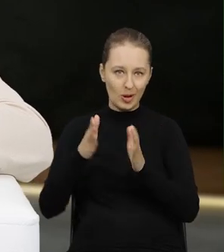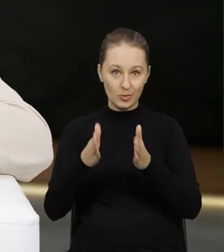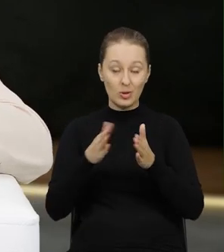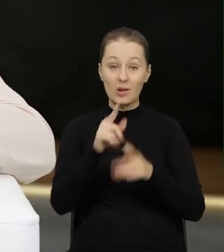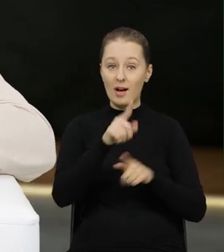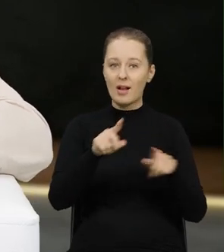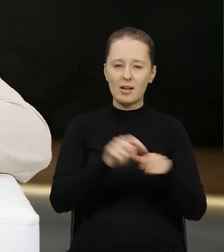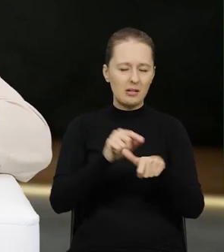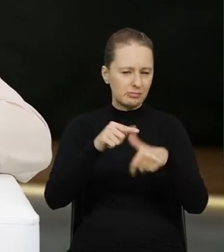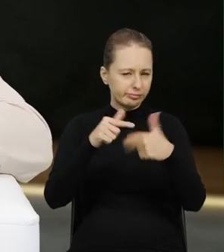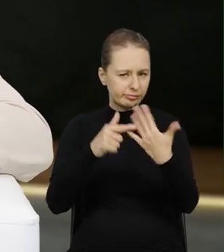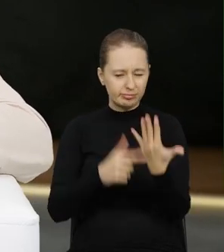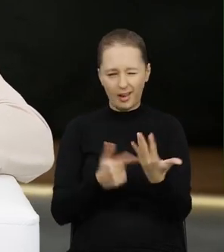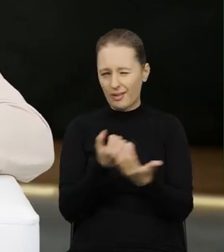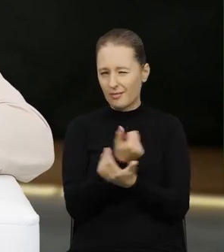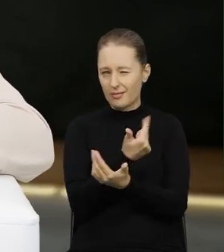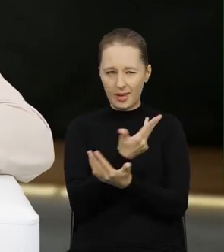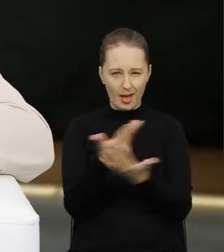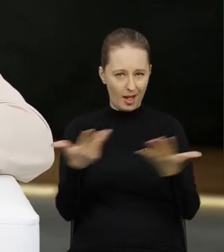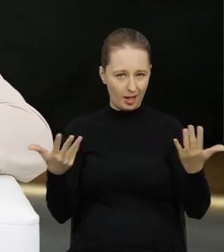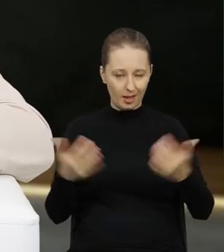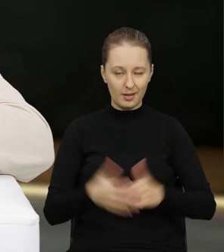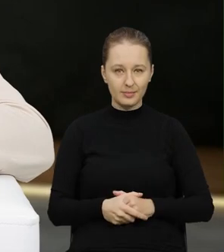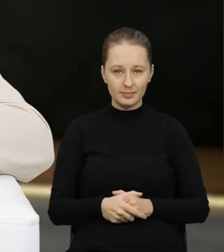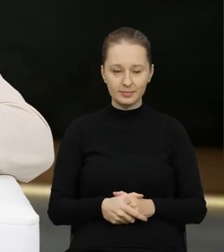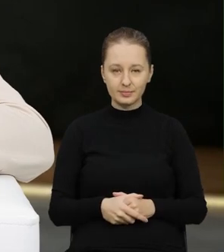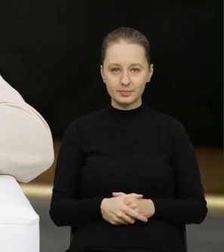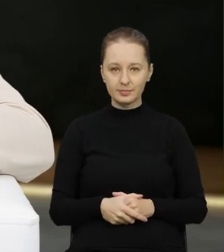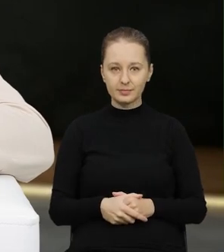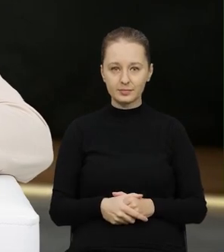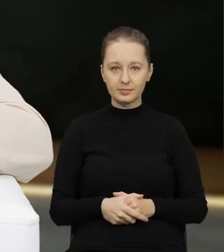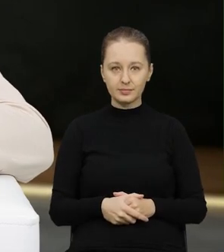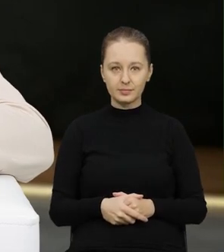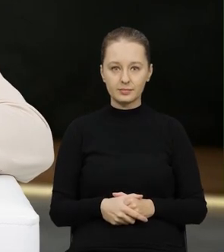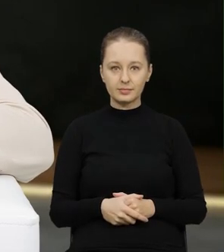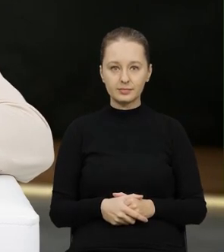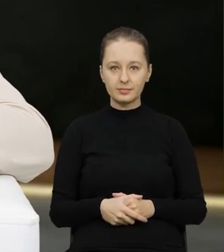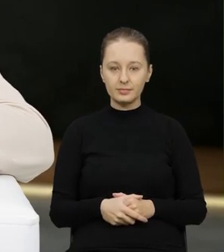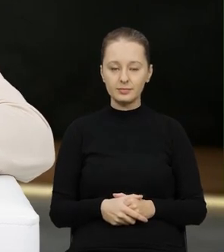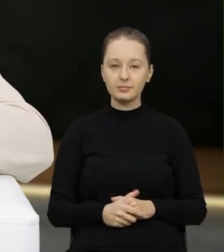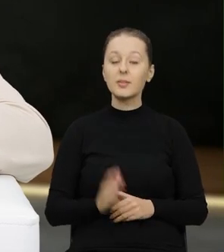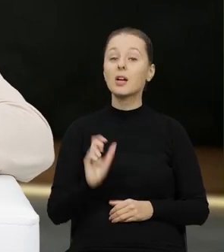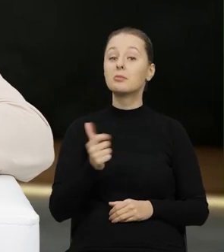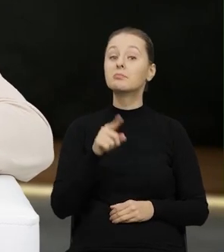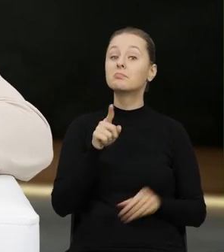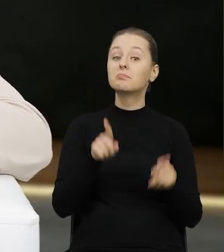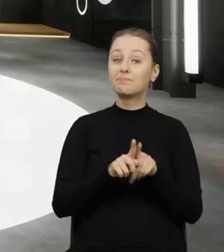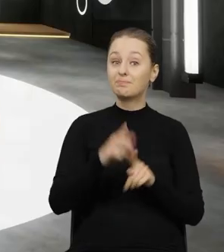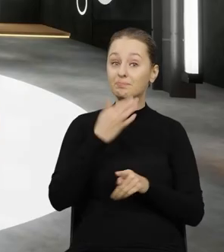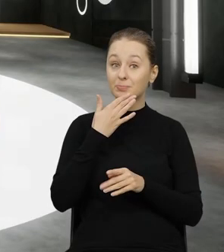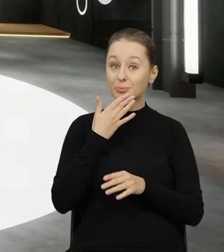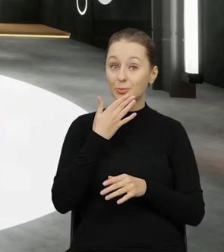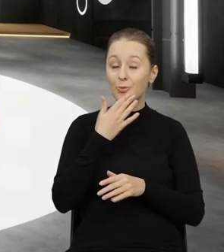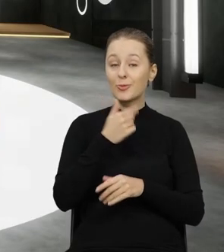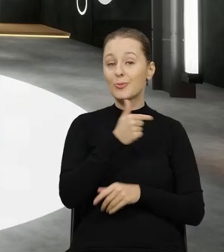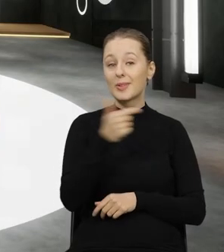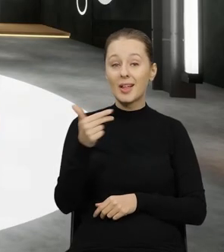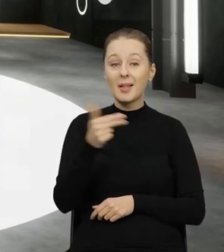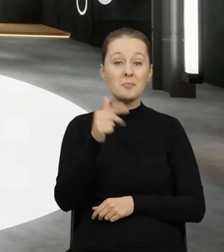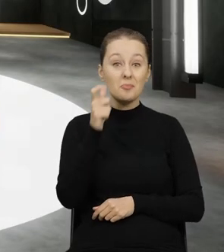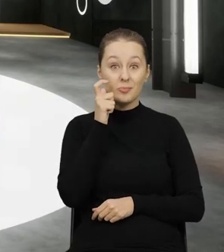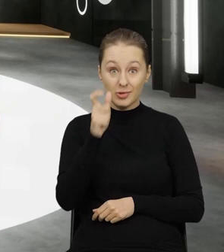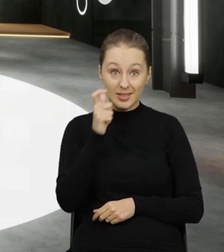tutaj wachlarz tych kar jest szeroki. No i co Pan też wspomniał o